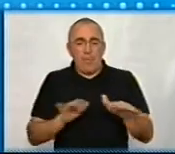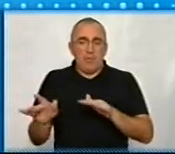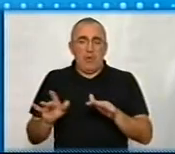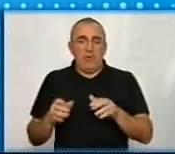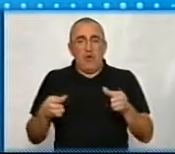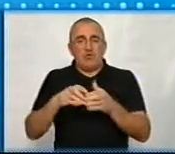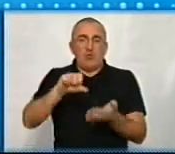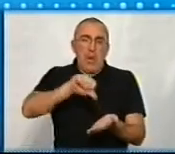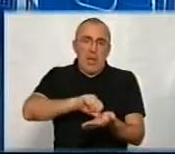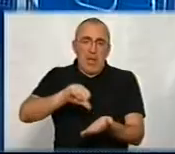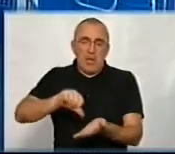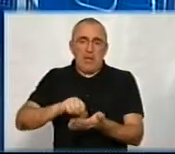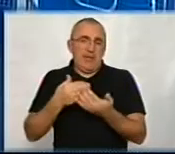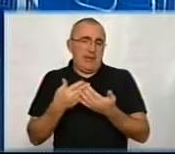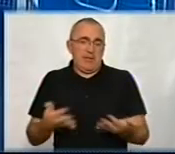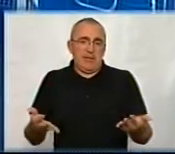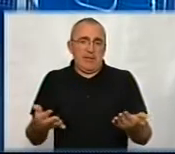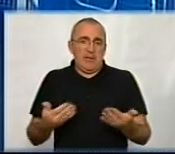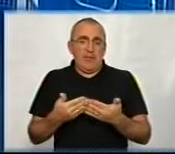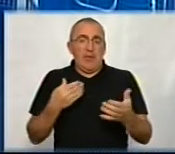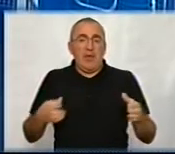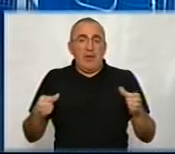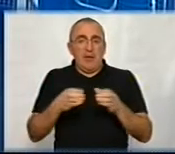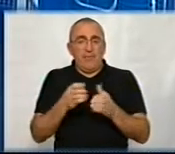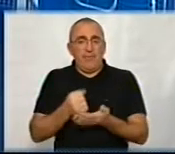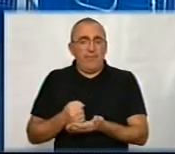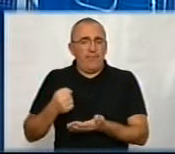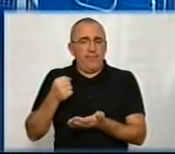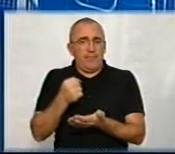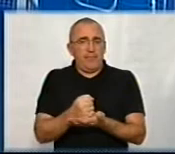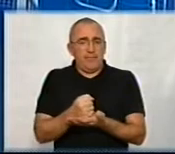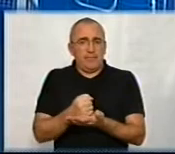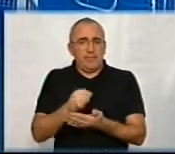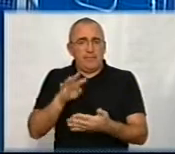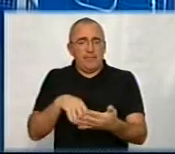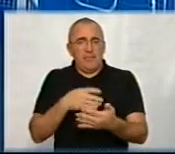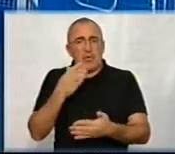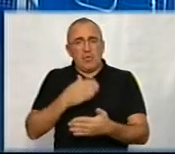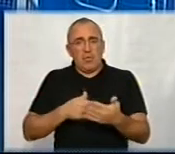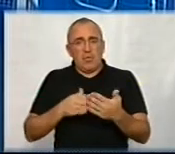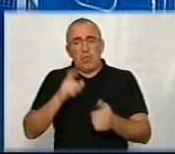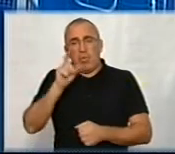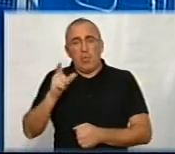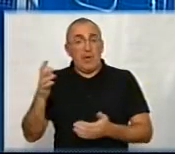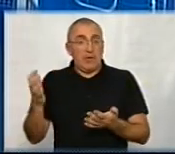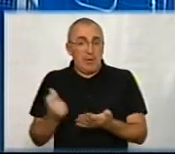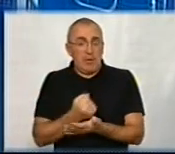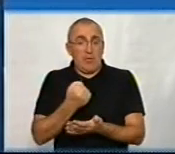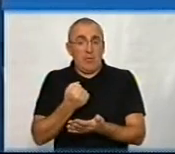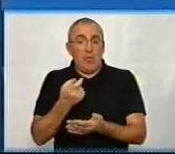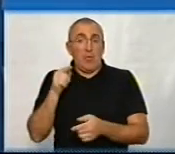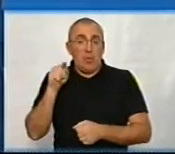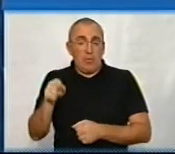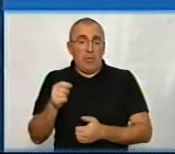членства і так далі. Від партій висувається… Зовсім людей, кого знайшли, того